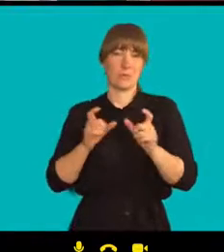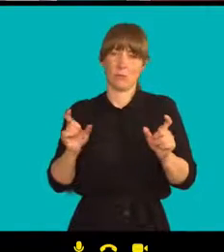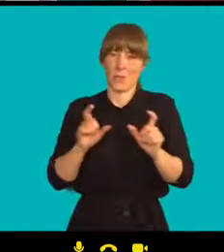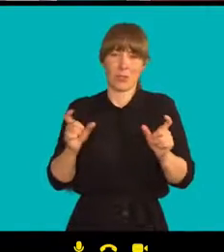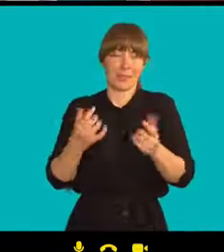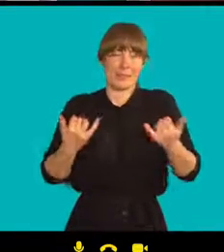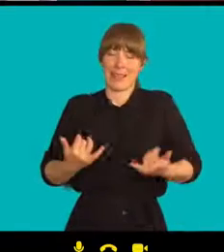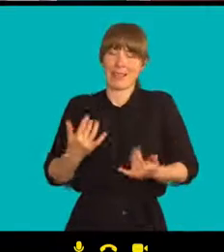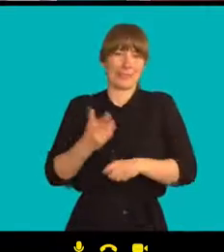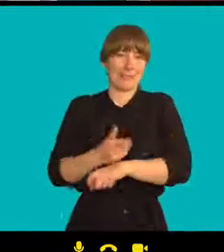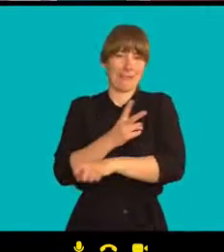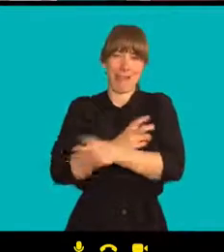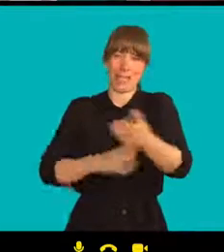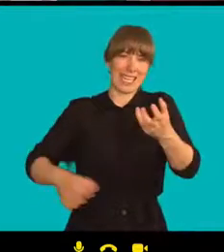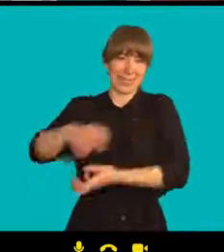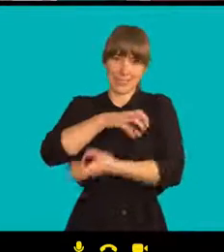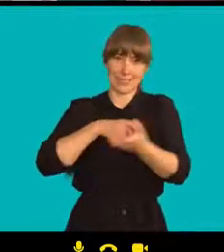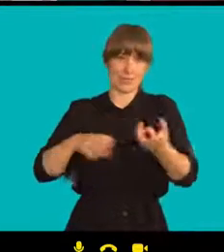lidskoprávní krize.